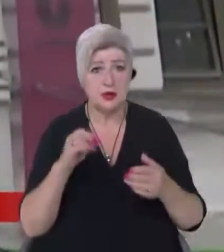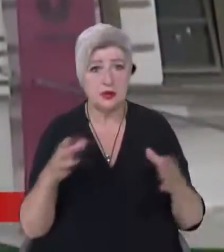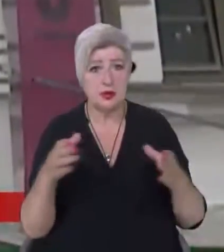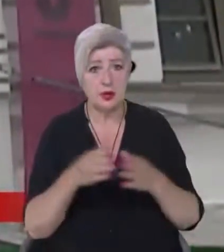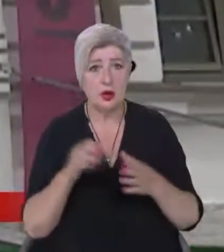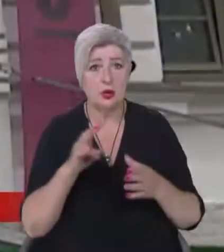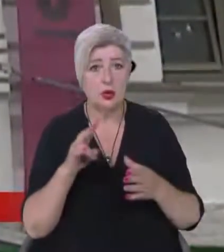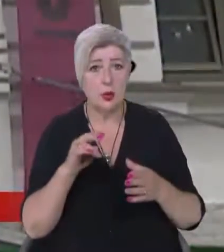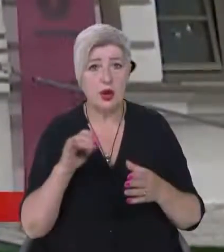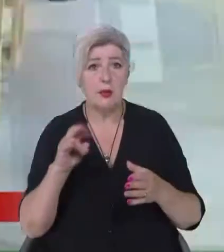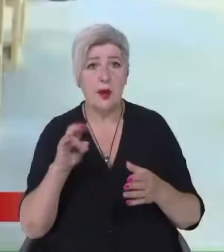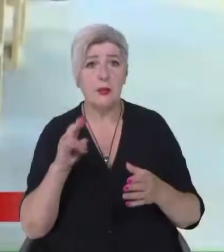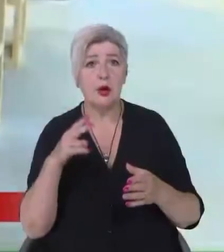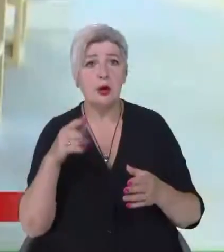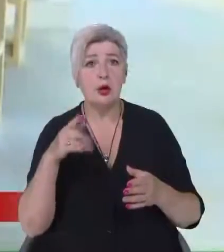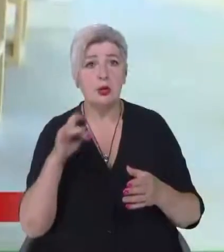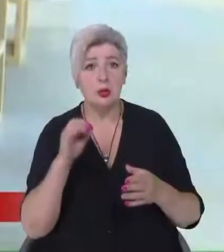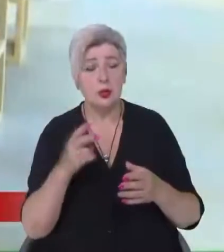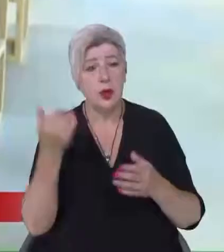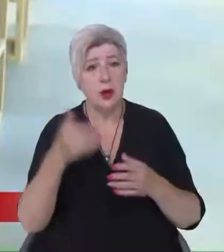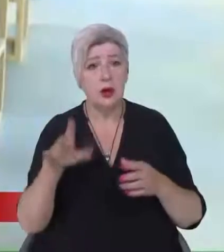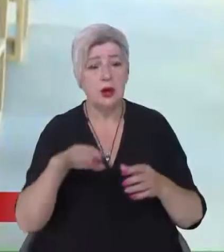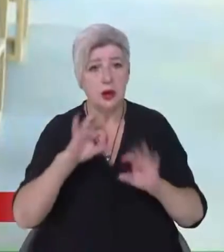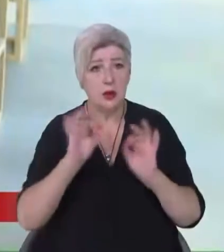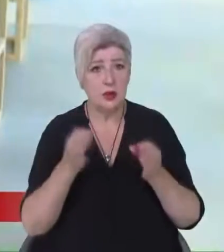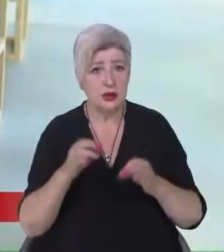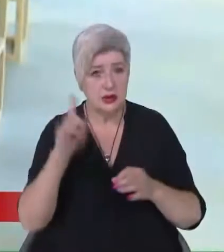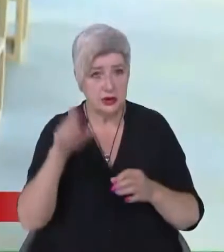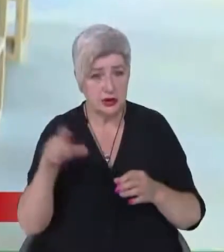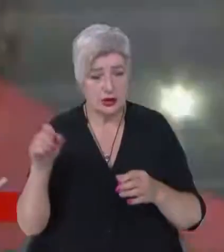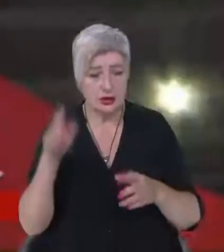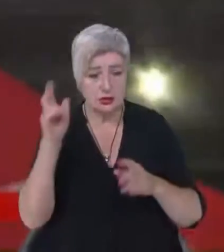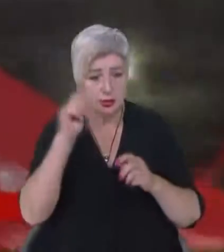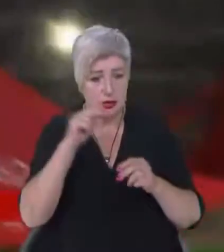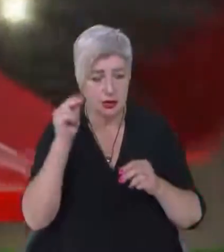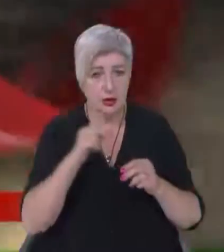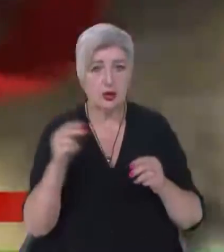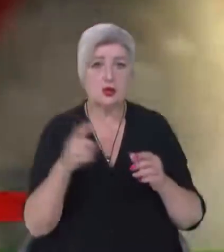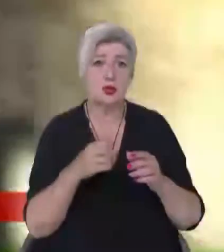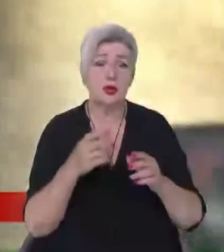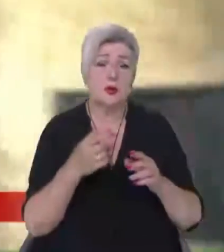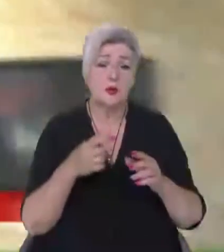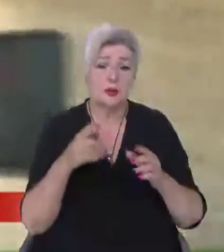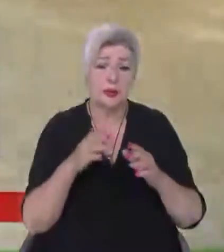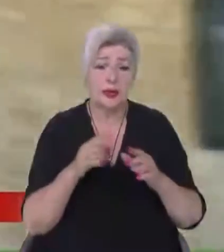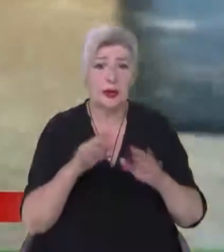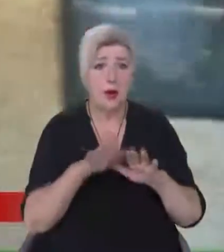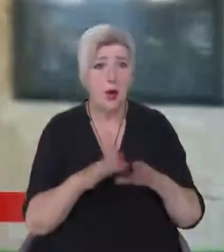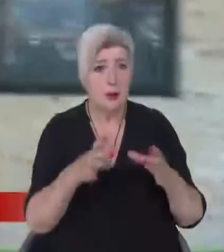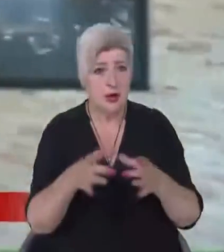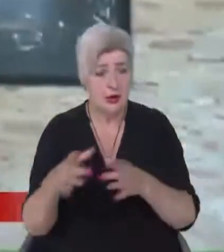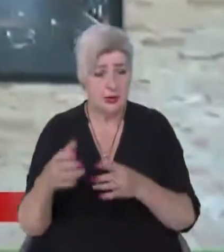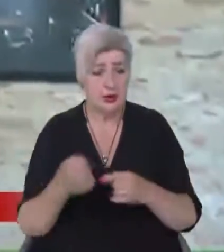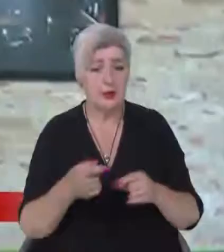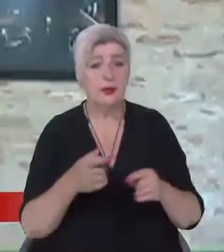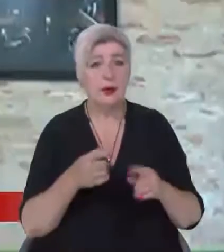-Man Group. Її митці досліджують об'єкти, які раніше мали ідеологічні або комунікативні сенси, але з часом їх